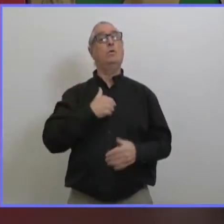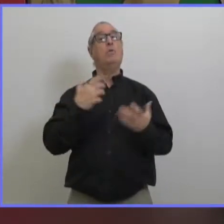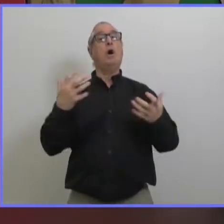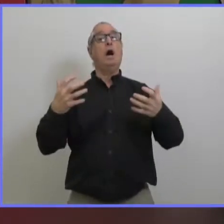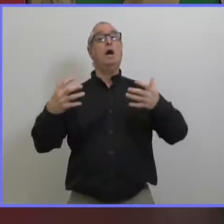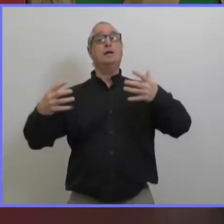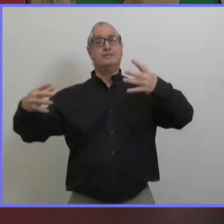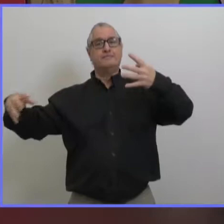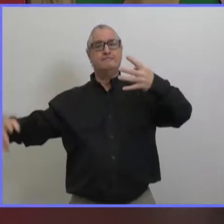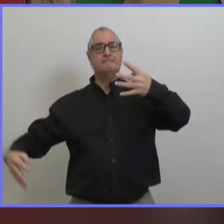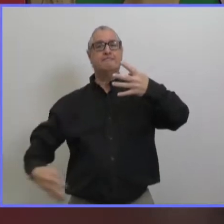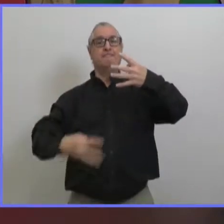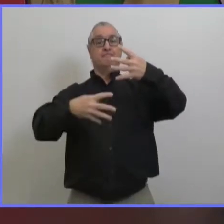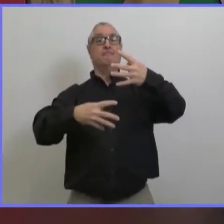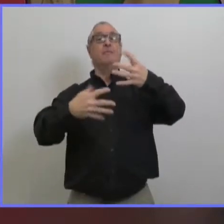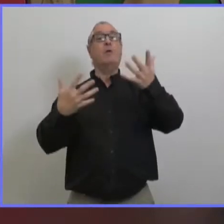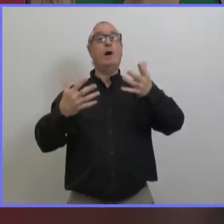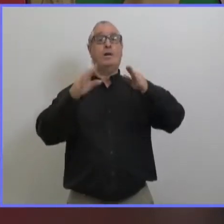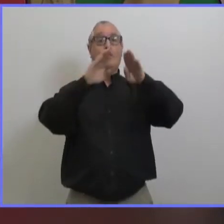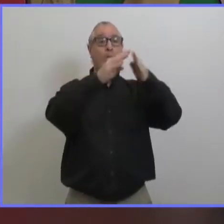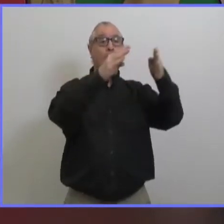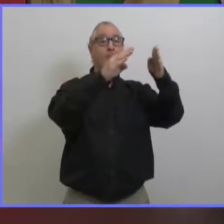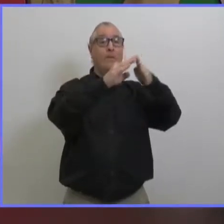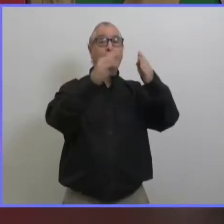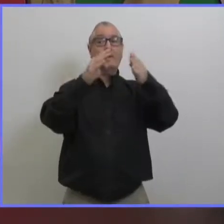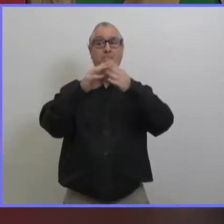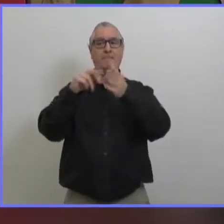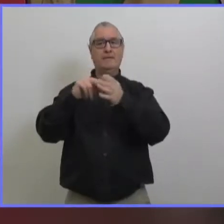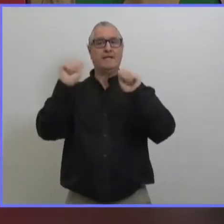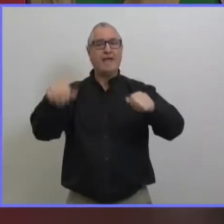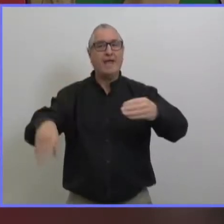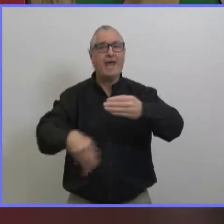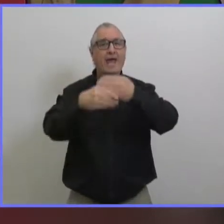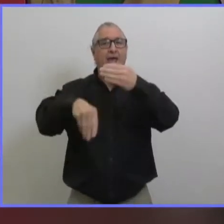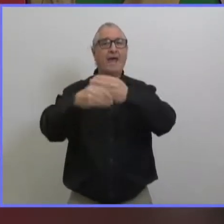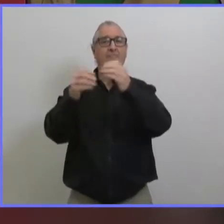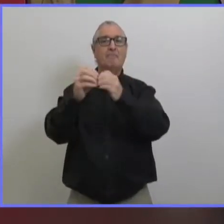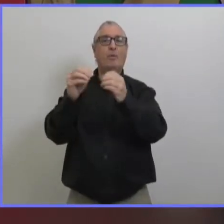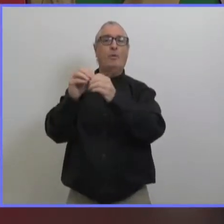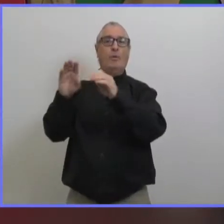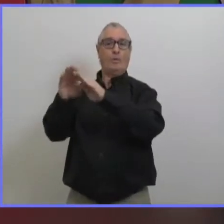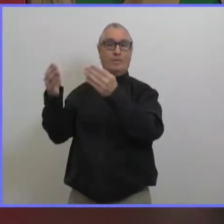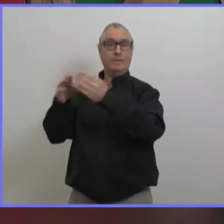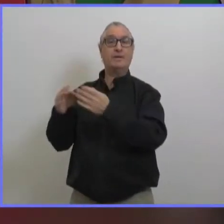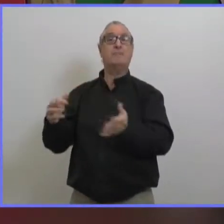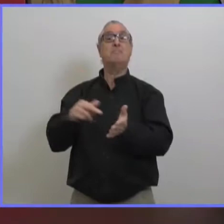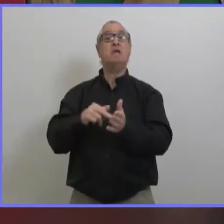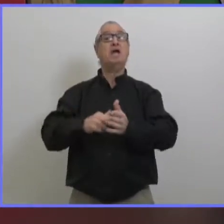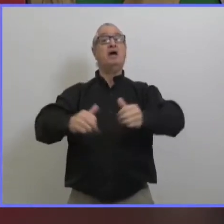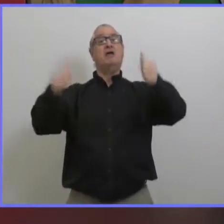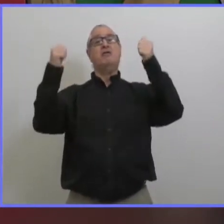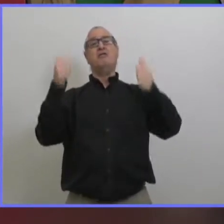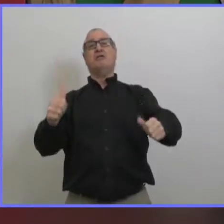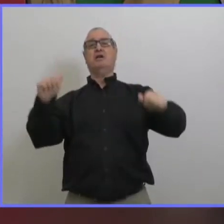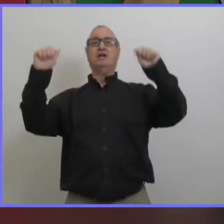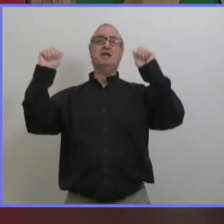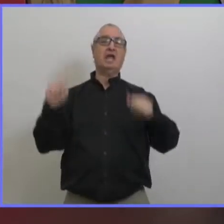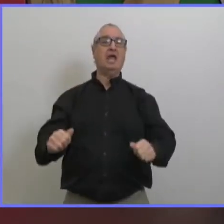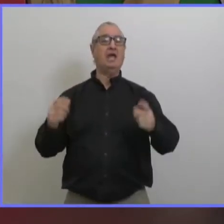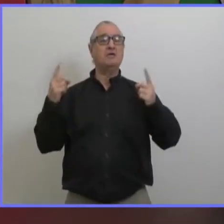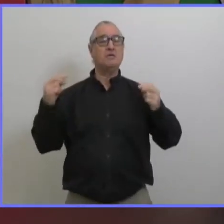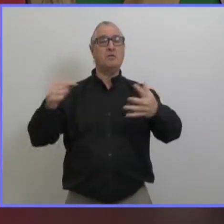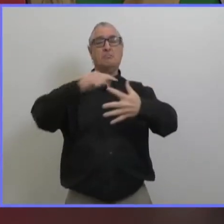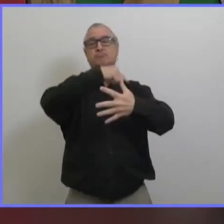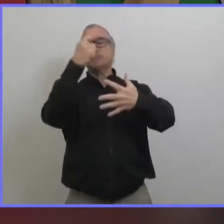supplémentaire de certaines restrictions c'est ce qui est en vigueur maintenant mais on ne peut pas prendre ça comme étant une indication que l'on